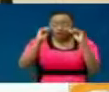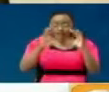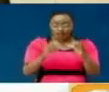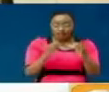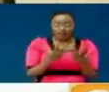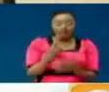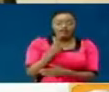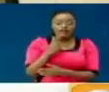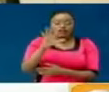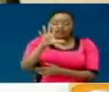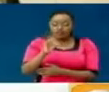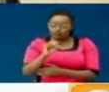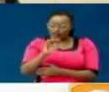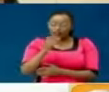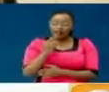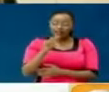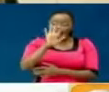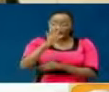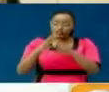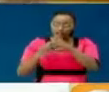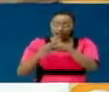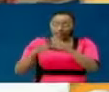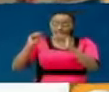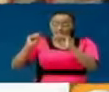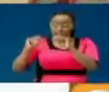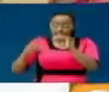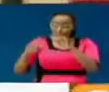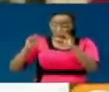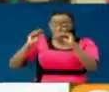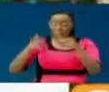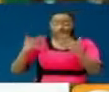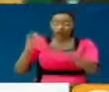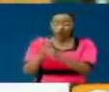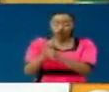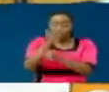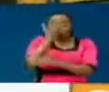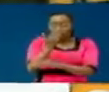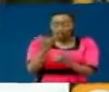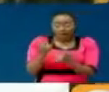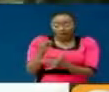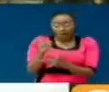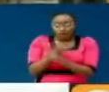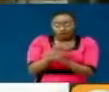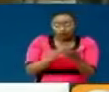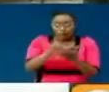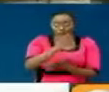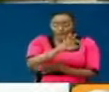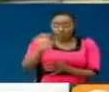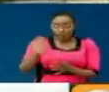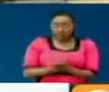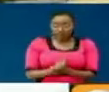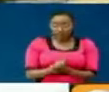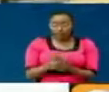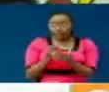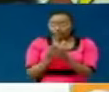1188 wamepoteza kazi huku shule hizo zikishindwa kukimu, mshare yao. Yale mapatu